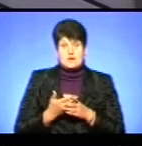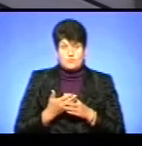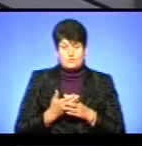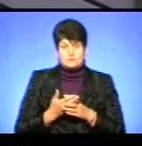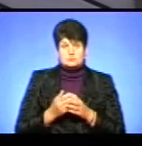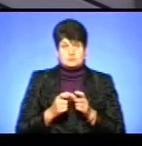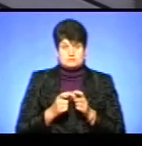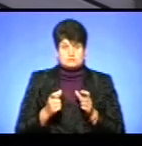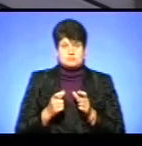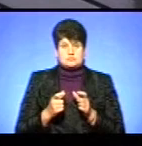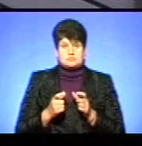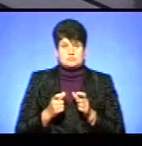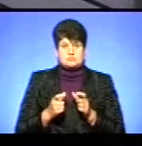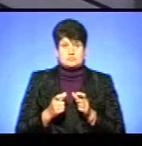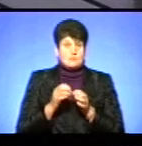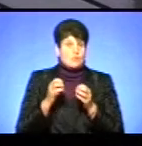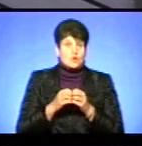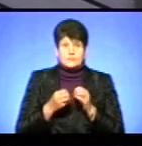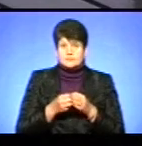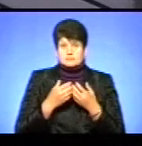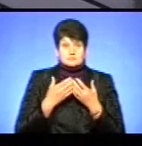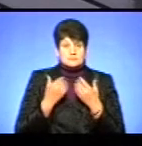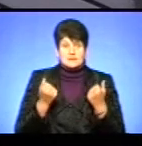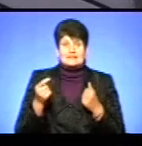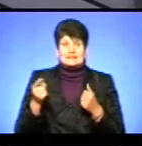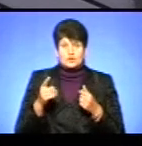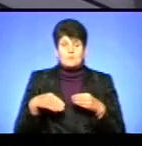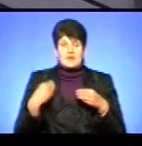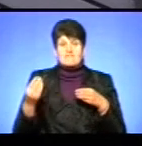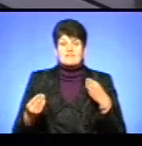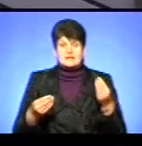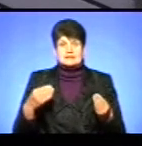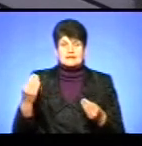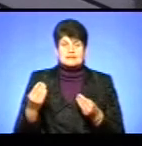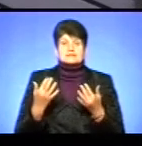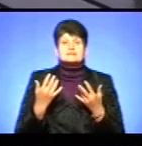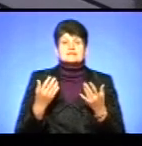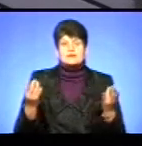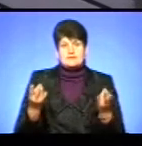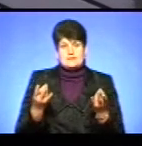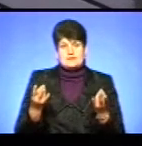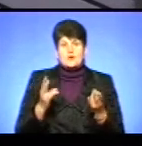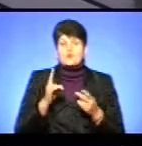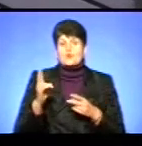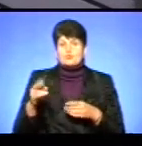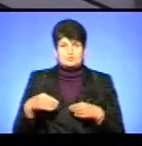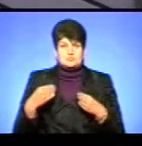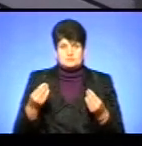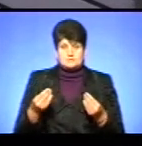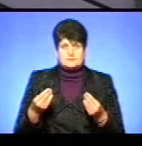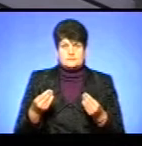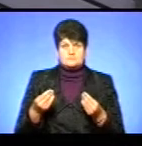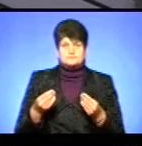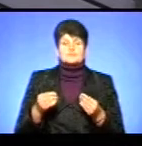то пільгову. Пільгову. Жодних проблем. Тернопіль видає скільки завгодно. Кому завгодно. Тобто мешканців